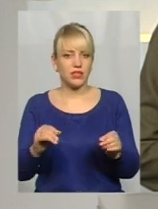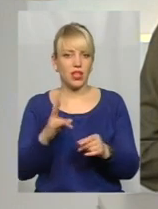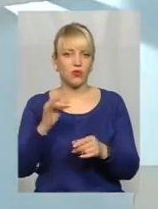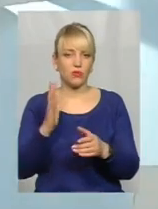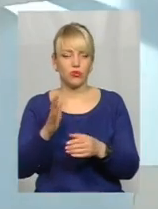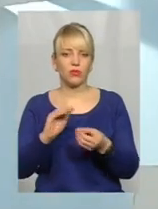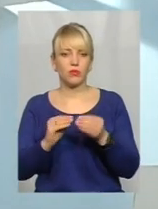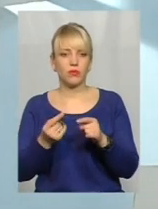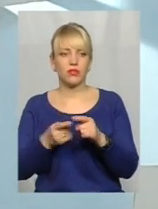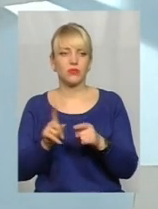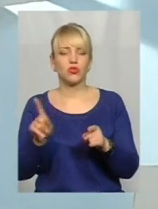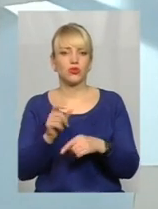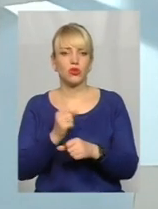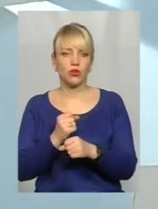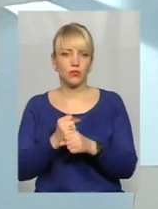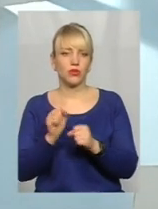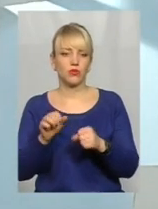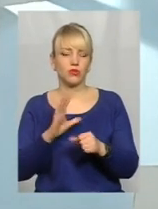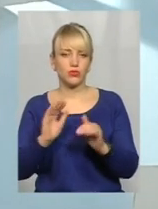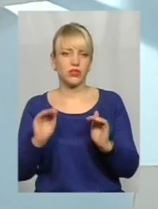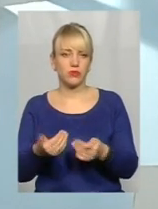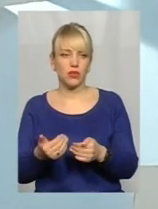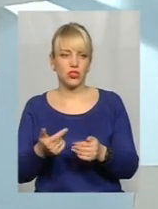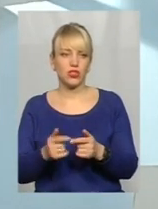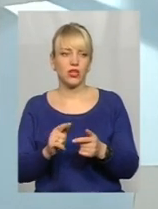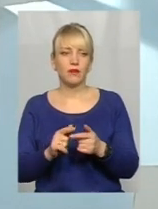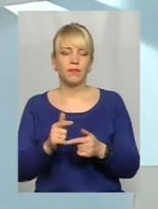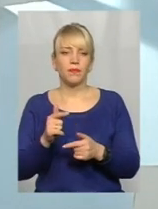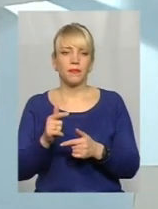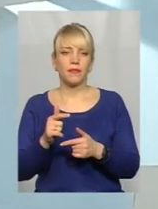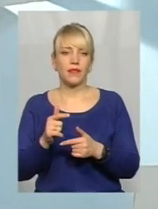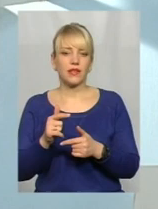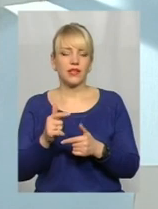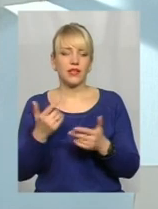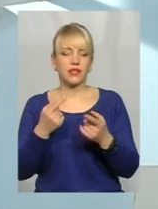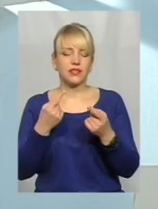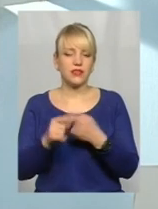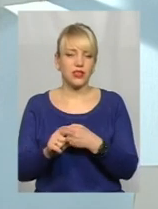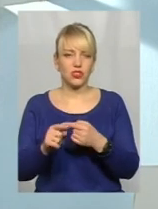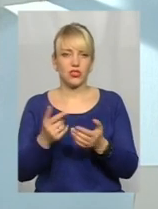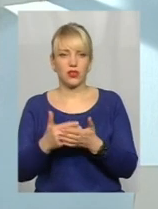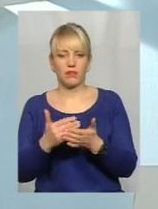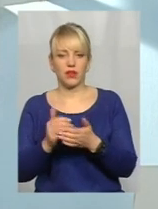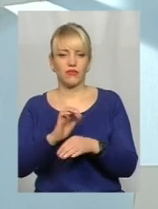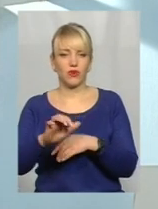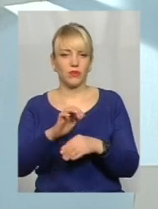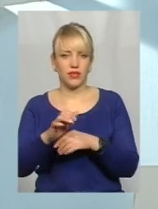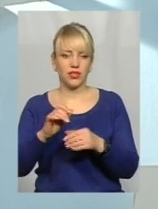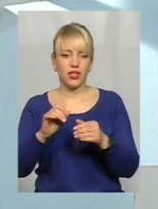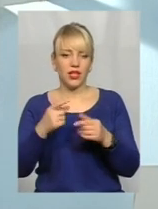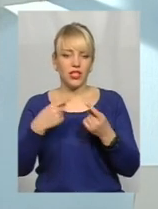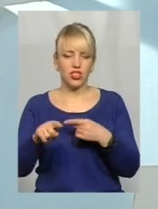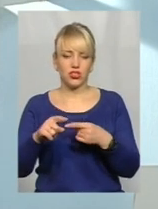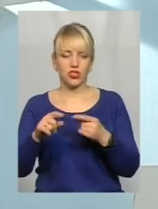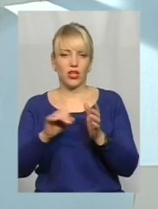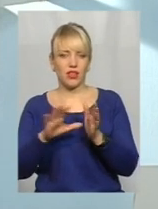тим, що робити. Можливо, буде зменшена генерація якоїсь іншого виду атомної, теплової, тобто з